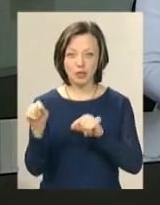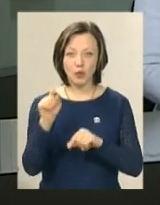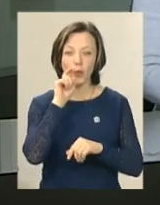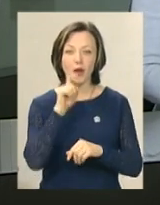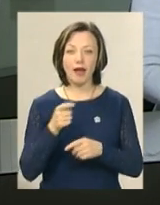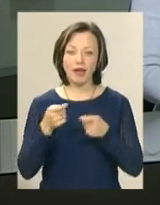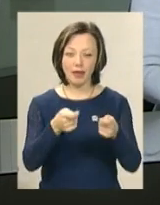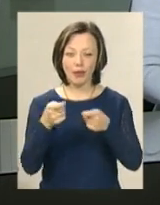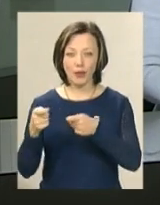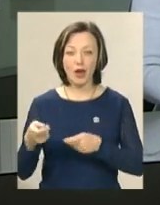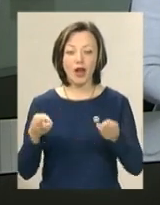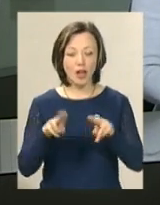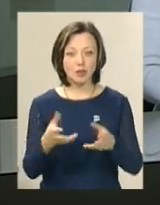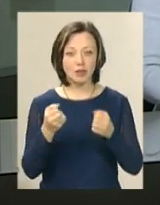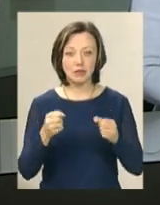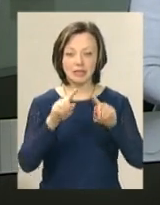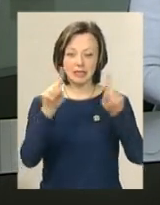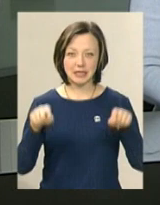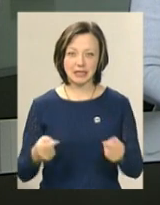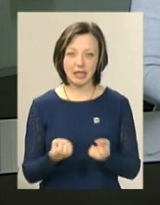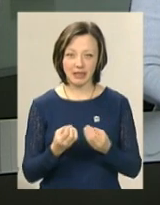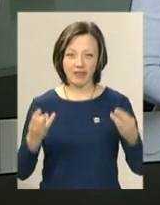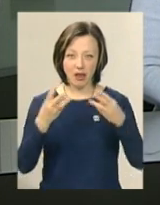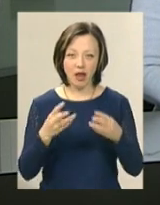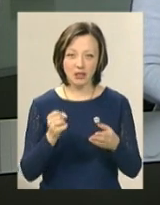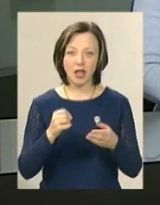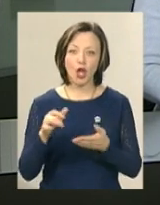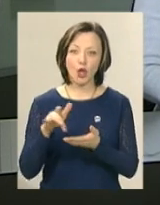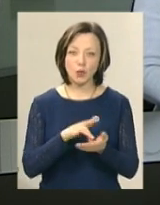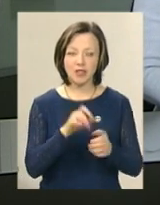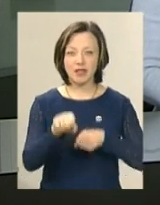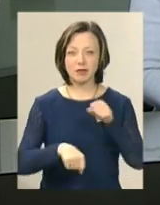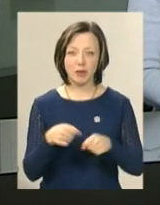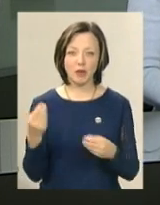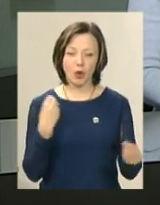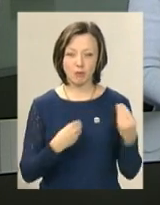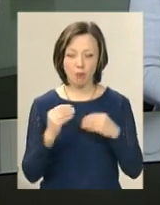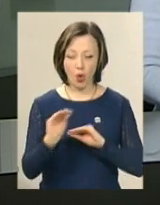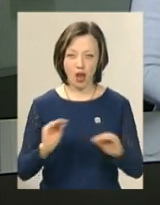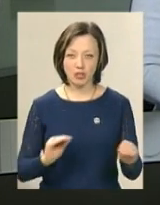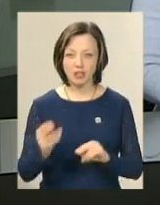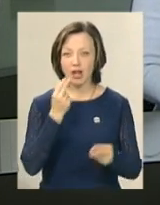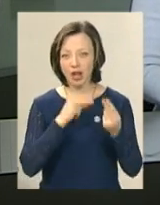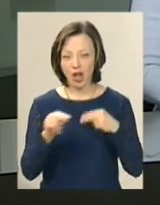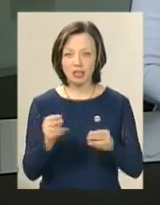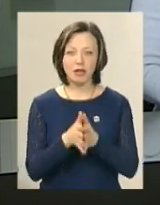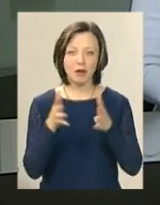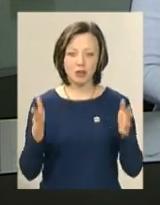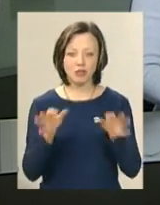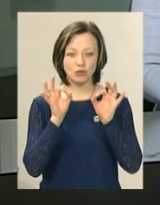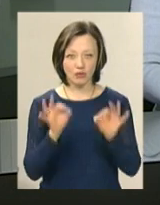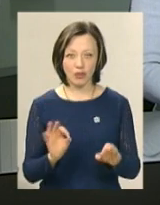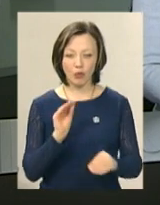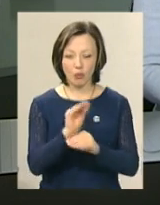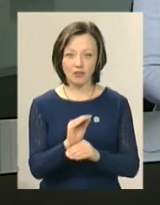Україною. Решта отримують сертифікати на туристичне та велосипедне спорядження. За краще і найбільш достовірне